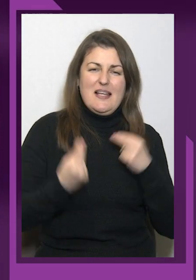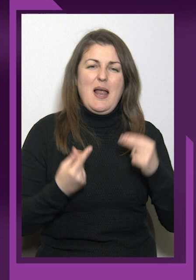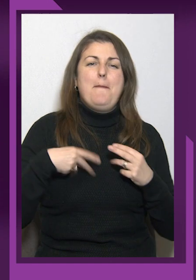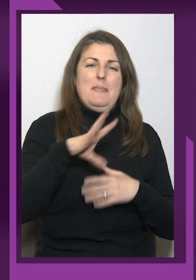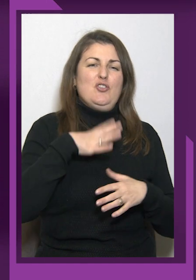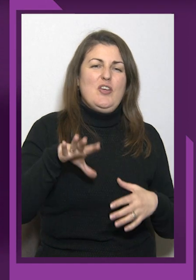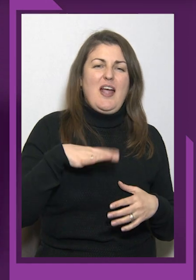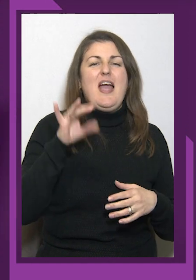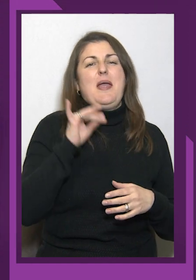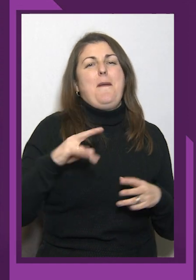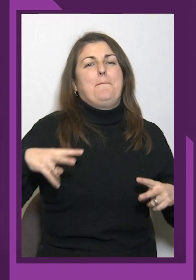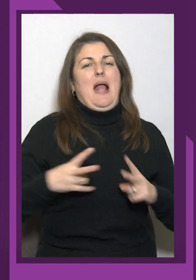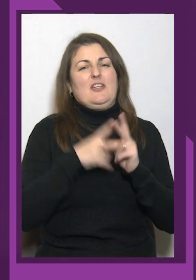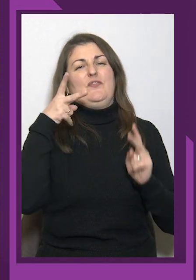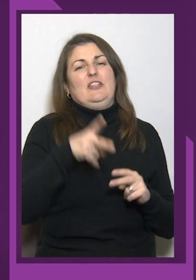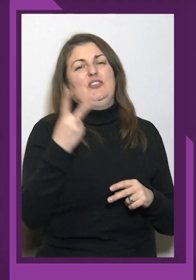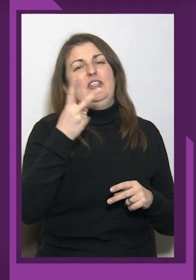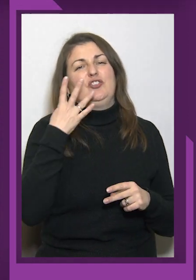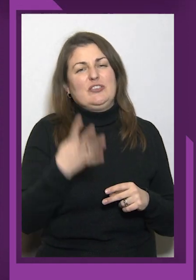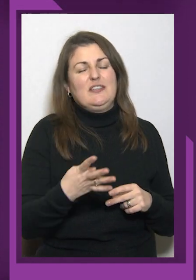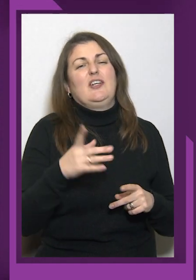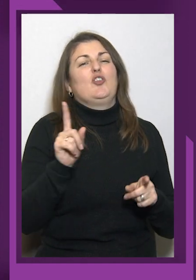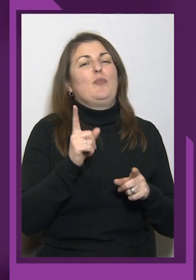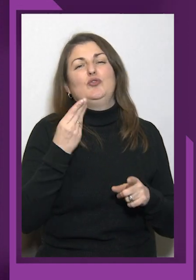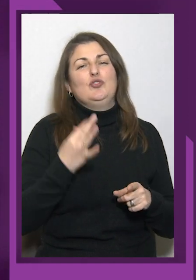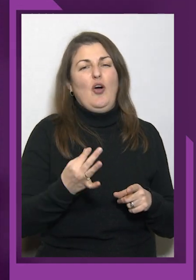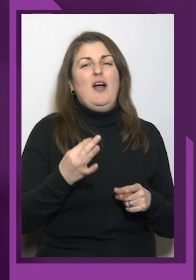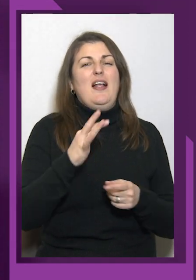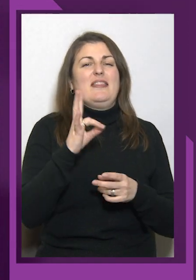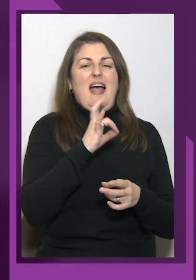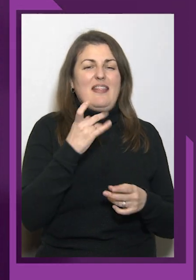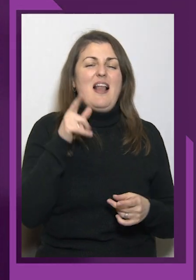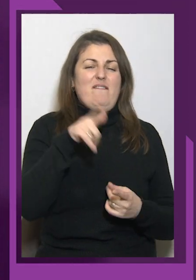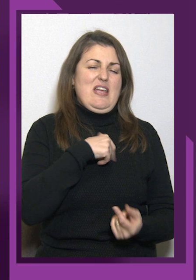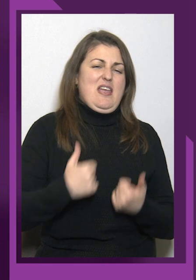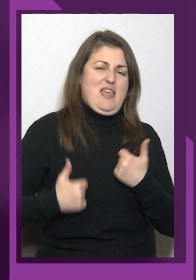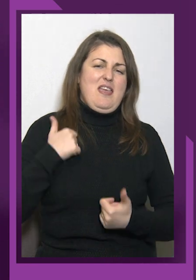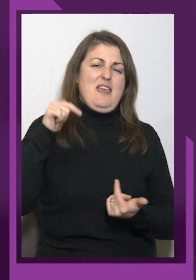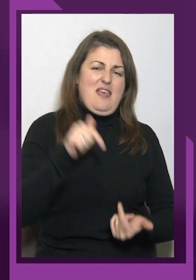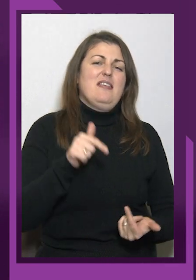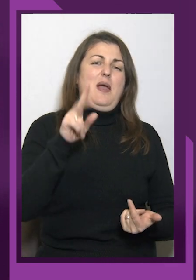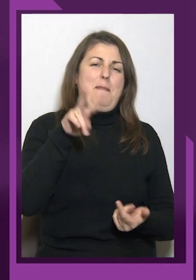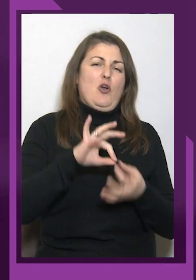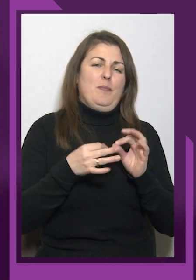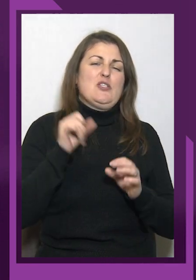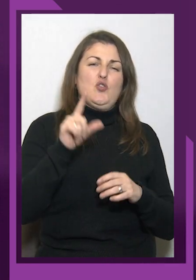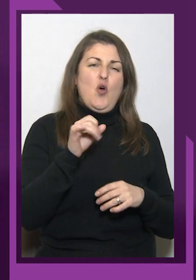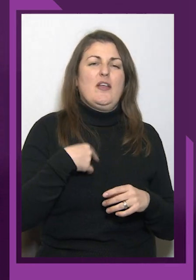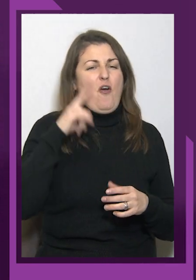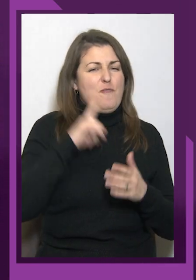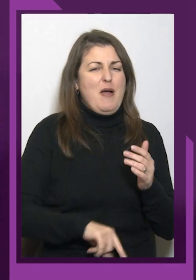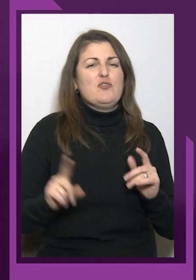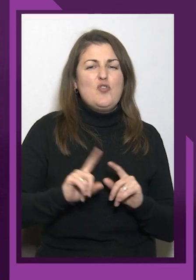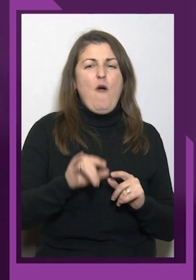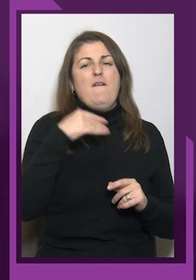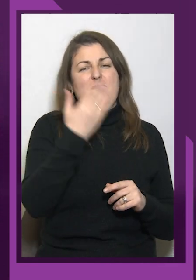тому що, Наталя, ви гідні паралімпійського золота і впевнений, що вам це під силу. Чи ви вже думаєте, до речі,